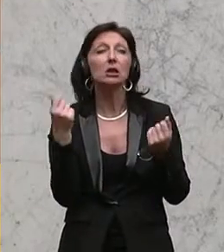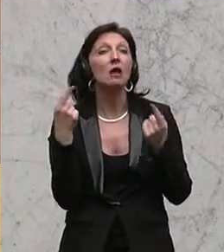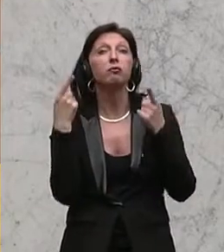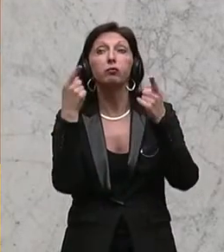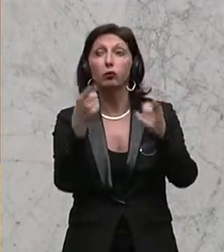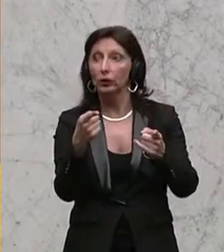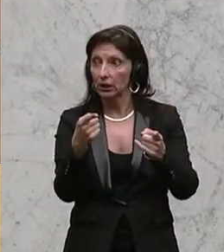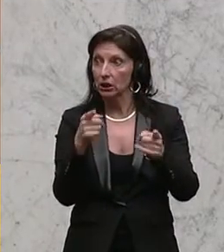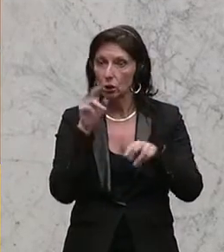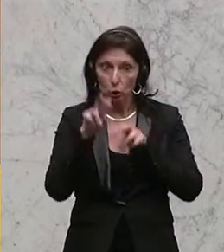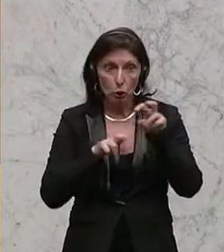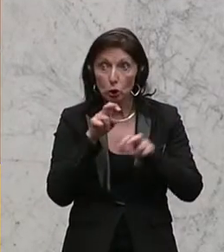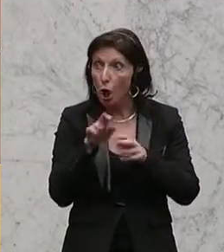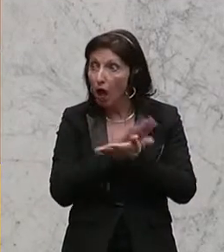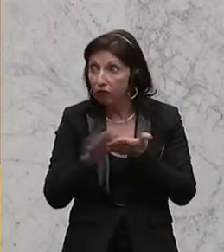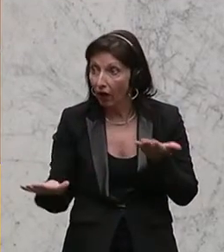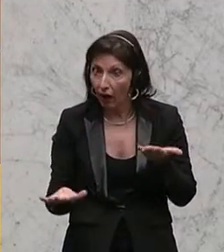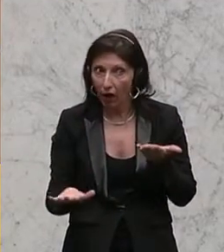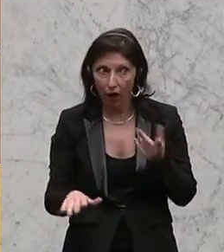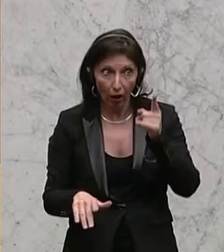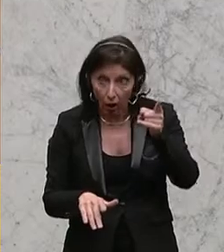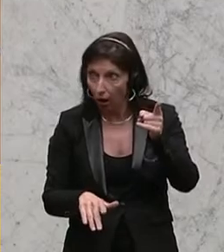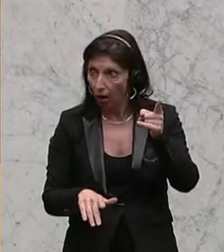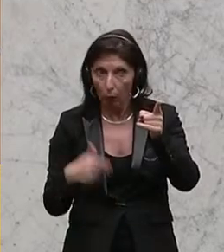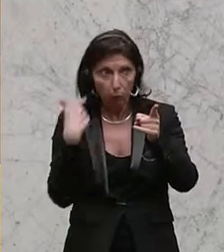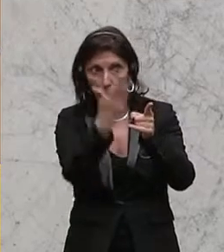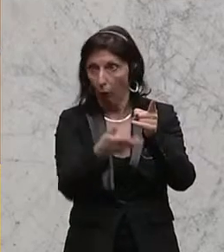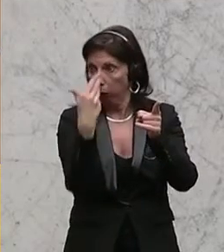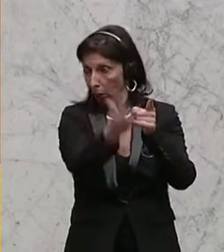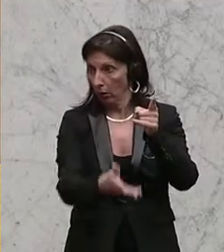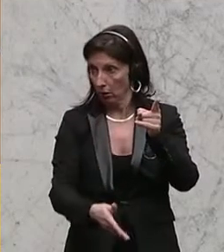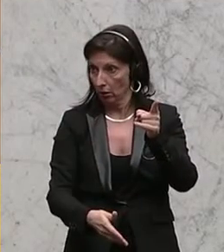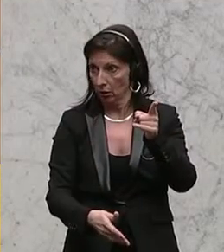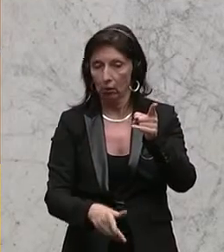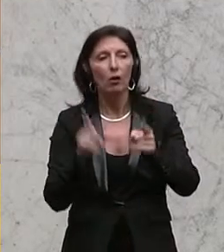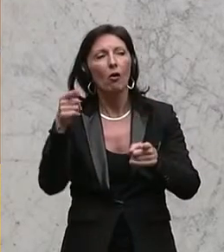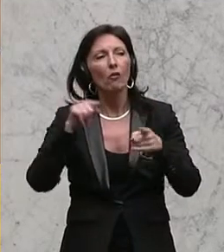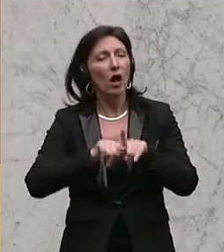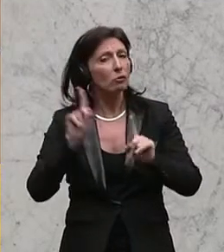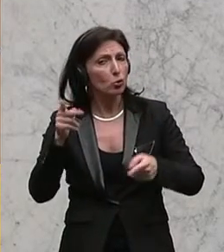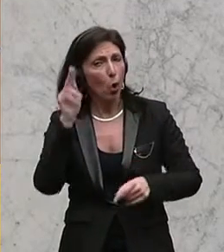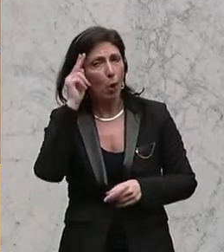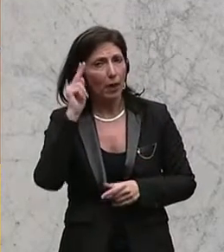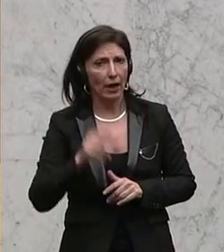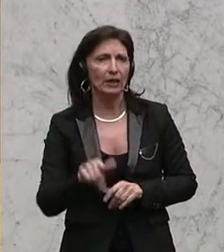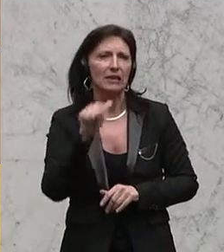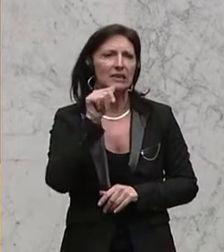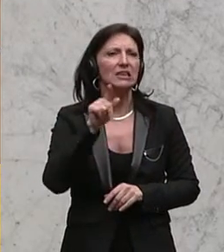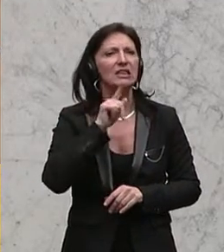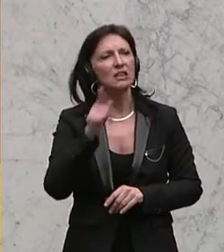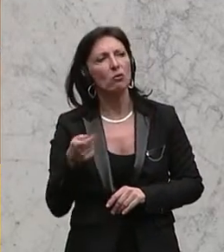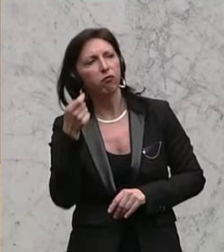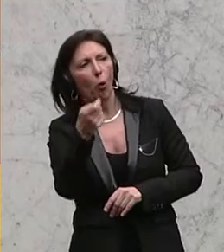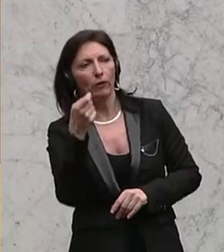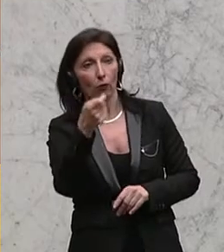nämlich steuerfrei in die Hosentaschen dieser Bezieherinnen und Beziehern. Und auch nachzudenken, nicht nur in der Förderung,